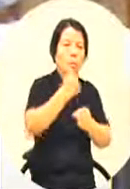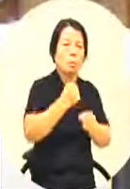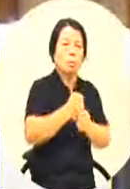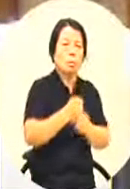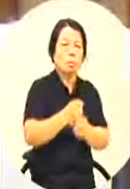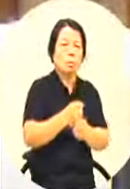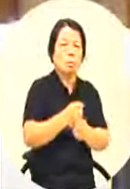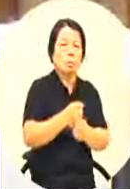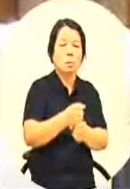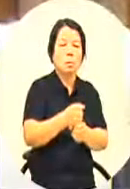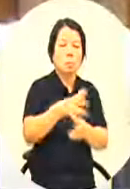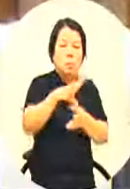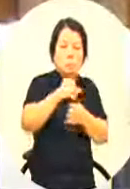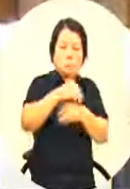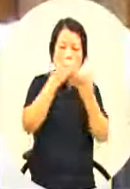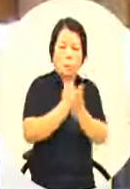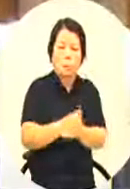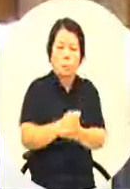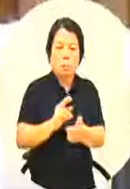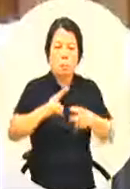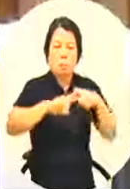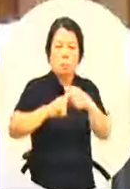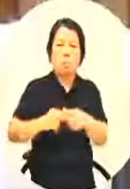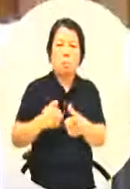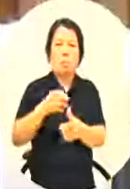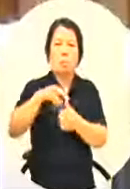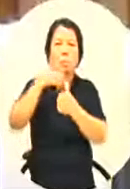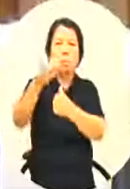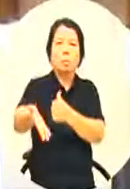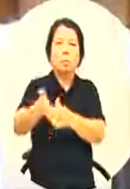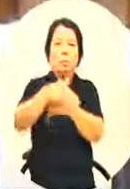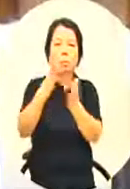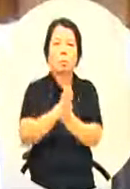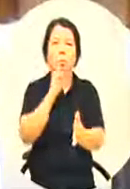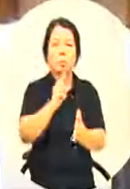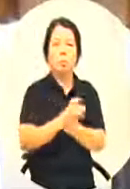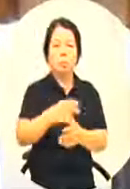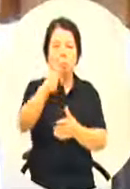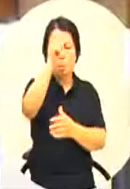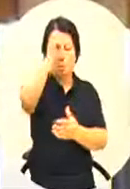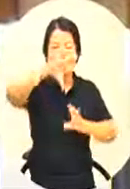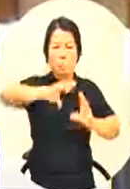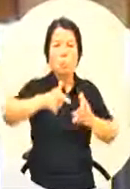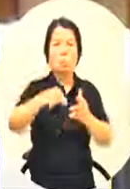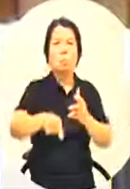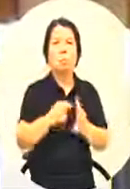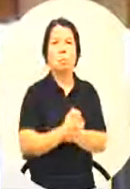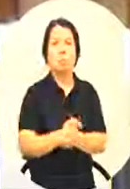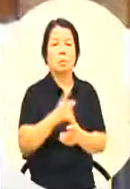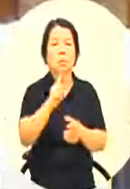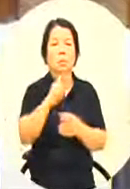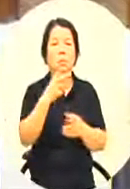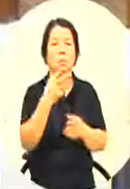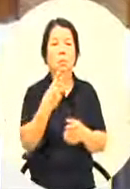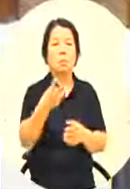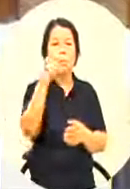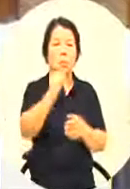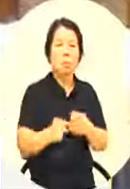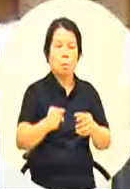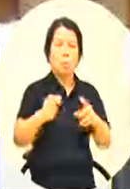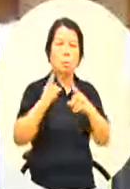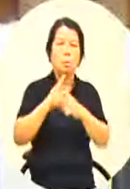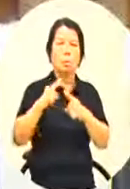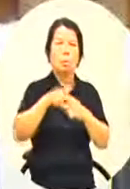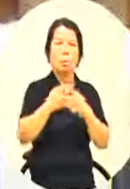销到那些国家去我刚刚已经说了光是印度啊一年光是印度13亿的人口这是